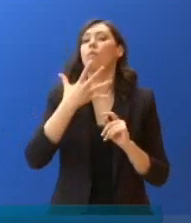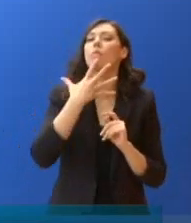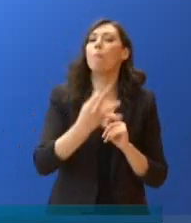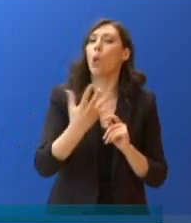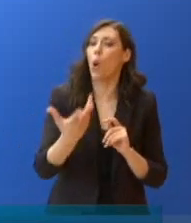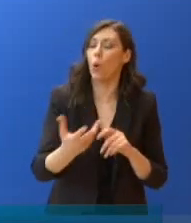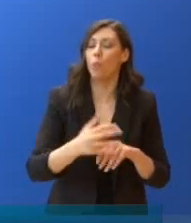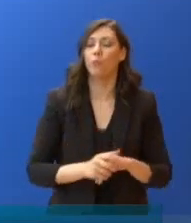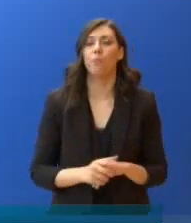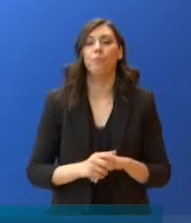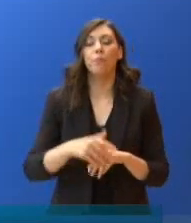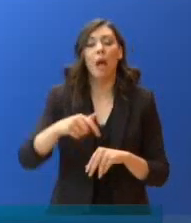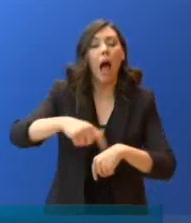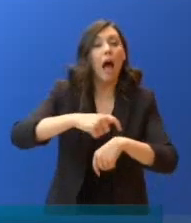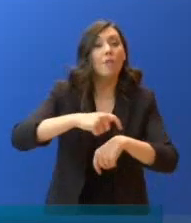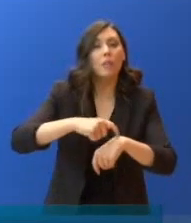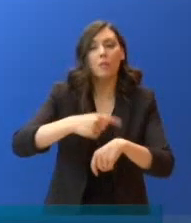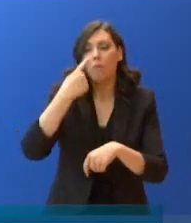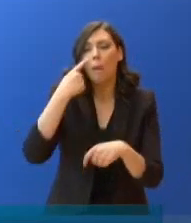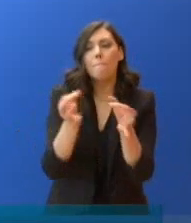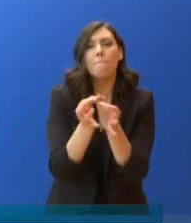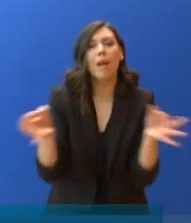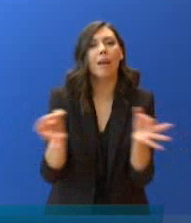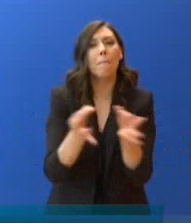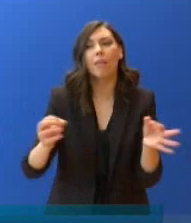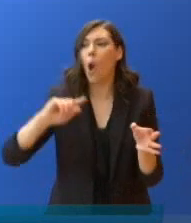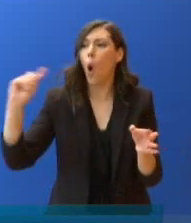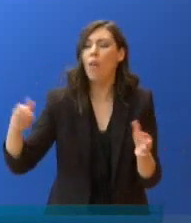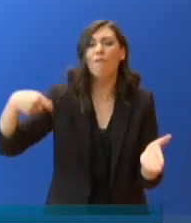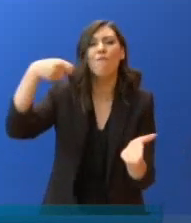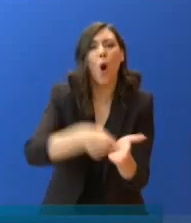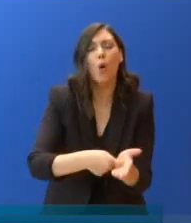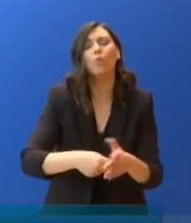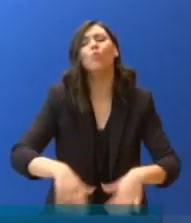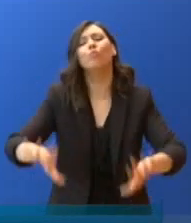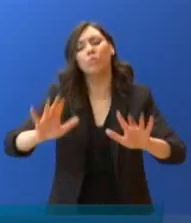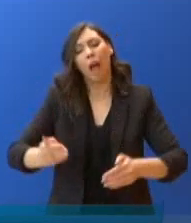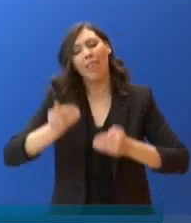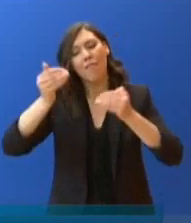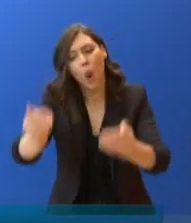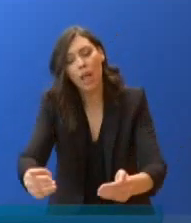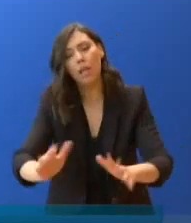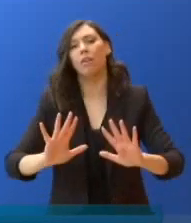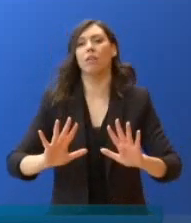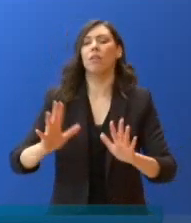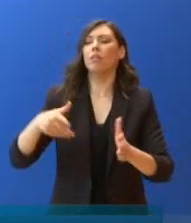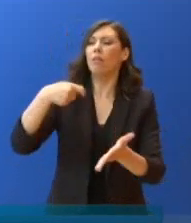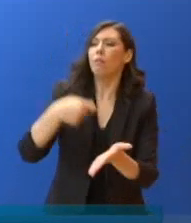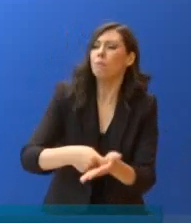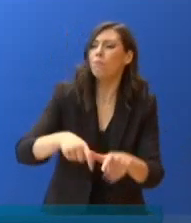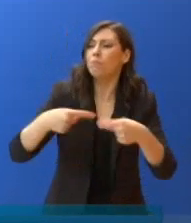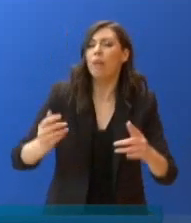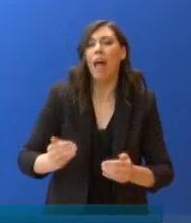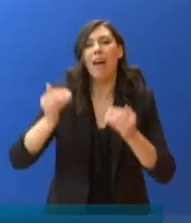μέτρα αναστολής φορολογικών και ασφαλιστικών υποχρεώσεων, όλοι καταλαβαίνουν ότι τα έσοδα του κράτους μειώνονται απότομα. Την ίδια